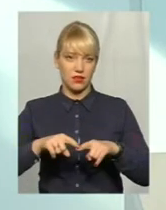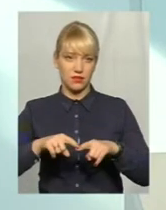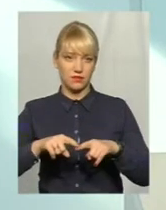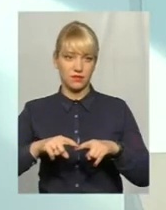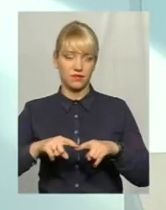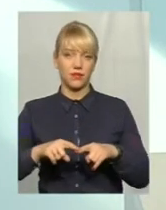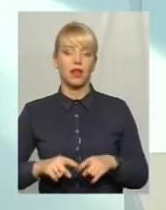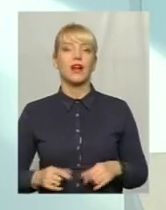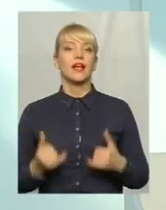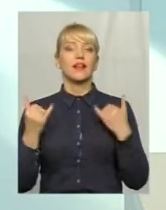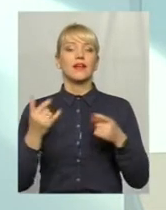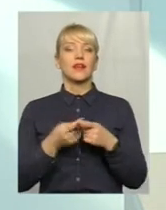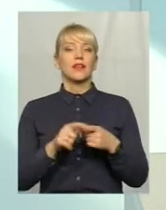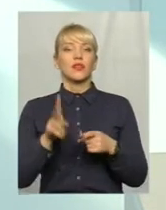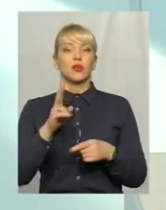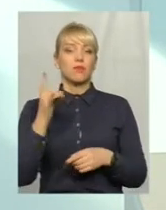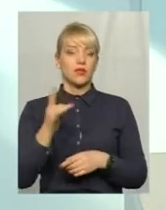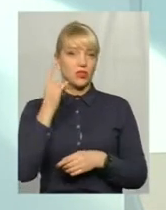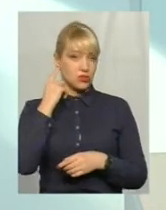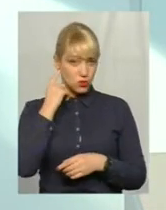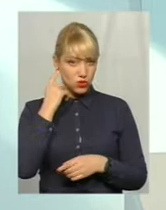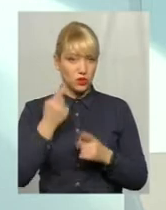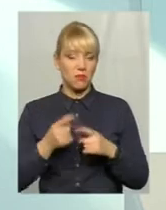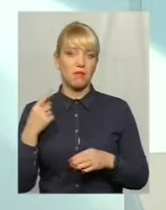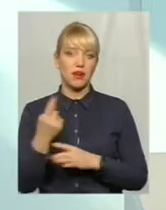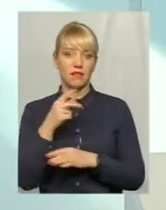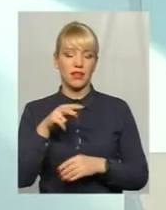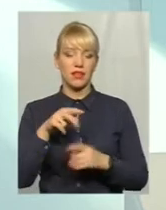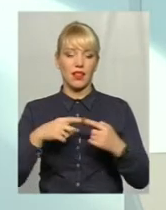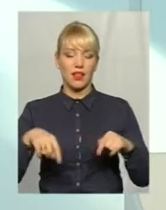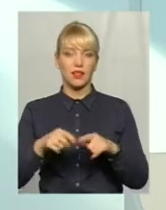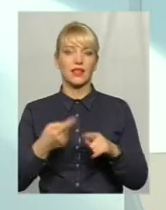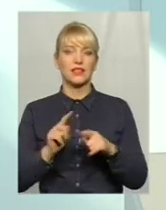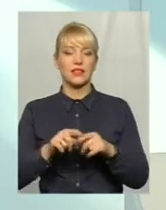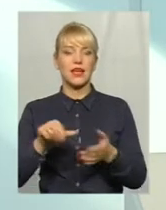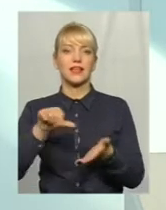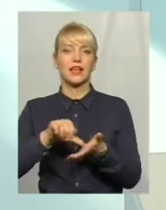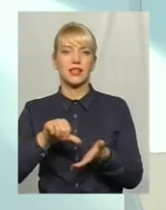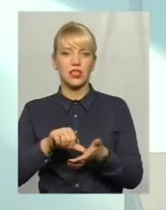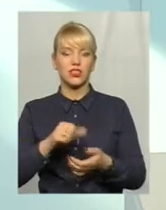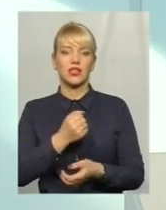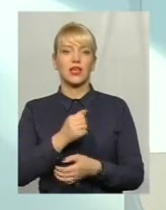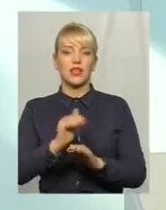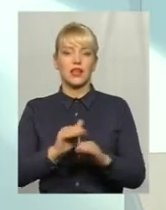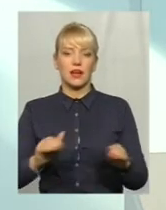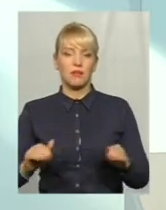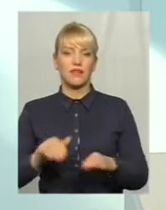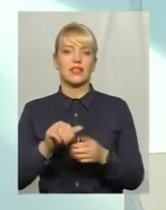Ну, для тих, хто перший раз чує, первинна органка – це дільничі терапевти, дільничі педіатри, сімейні лікарі.